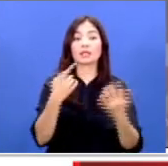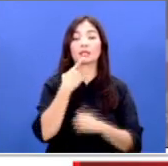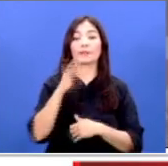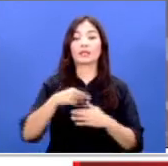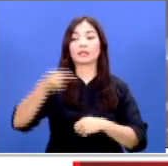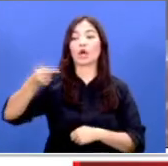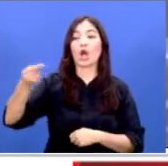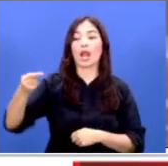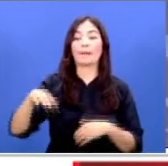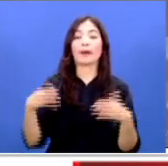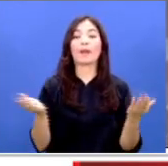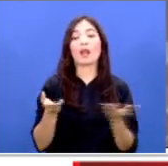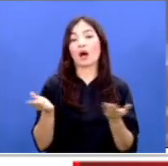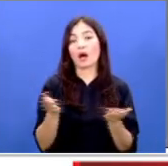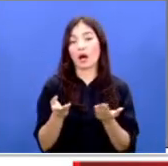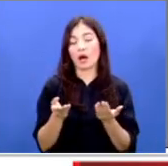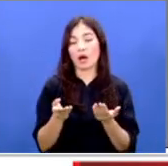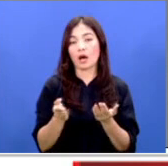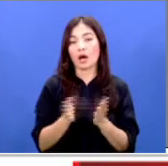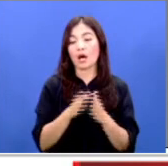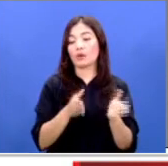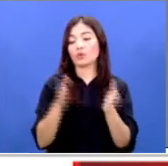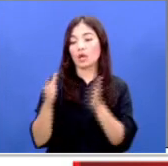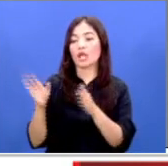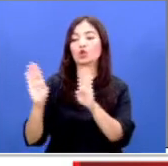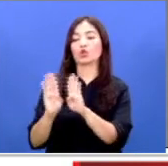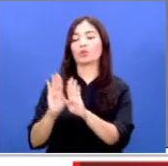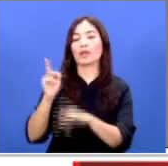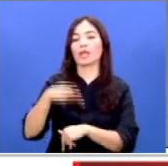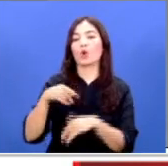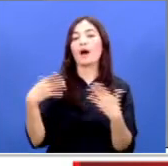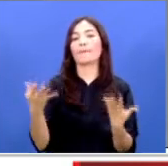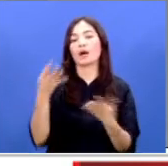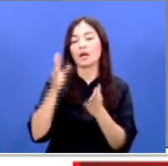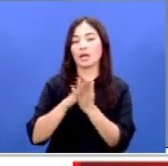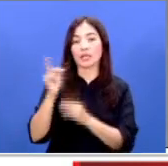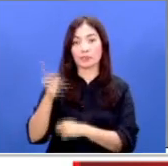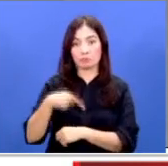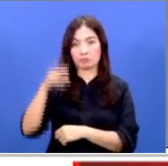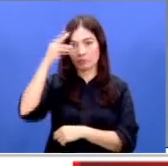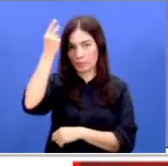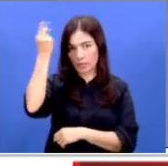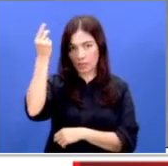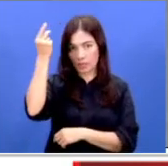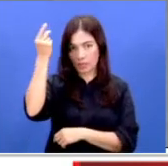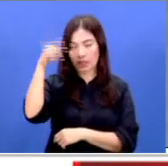sekolah ini apakah ada penutupan atau ada kebijakan dari pemerintah daerah setempat?